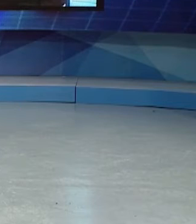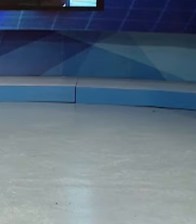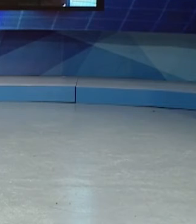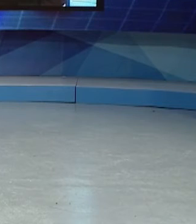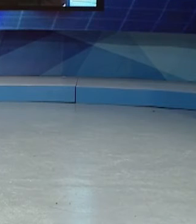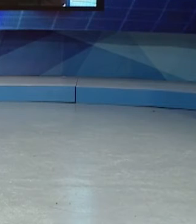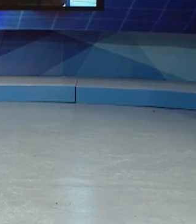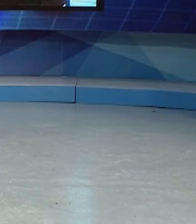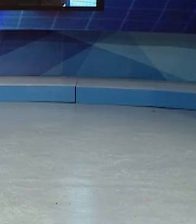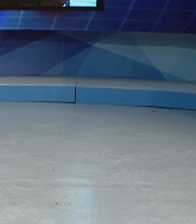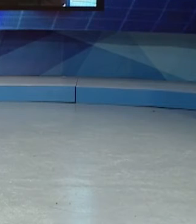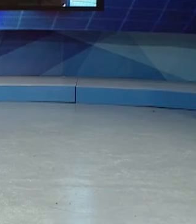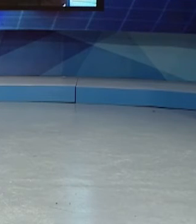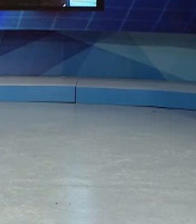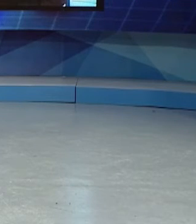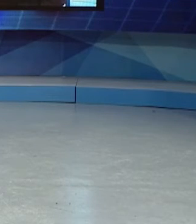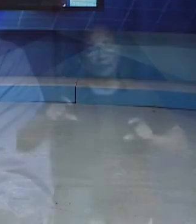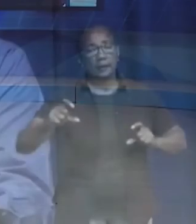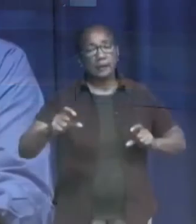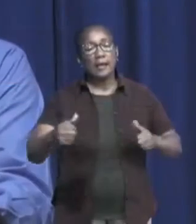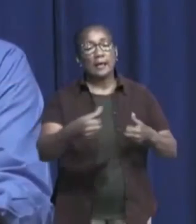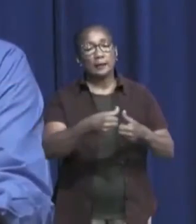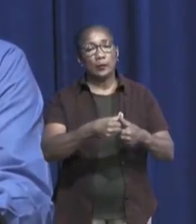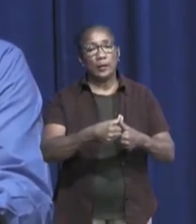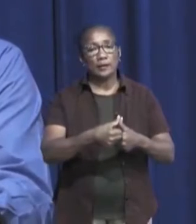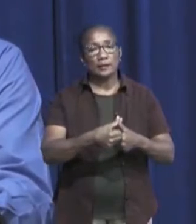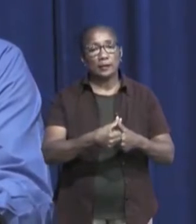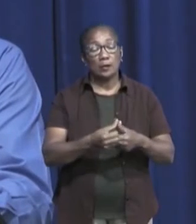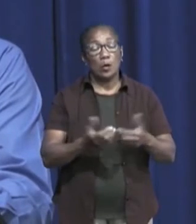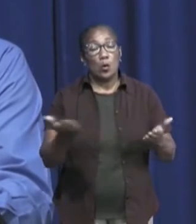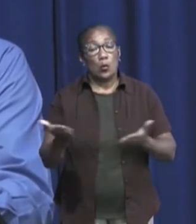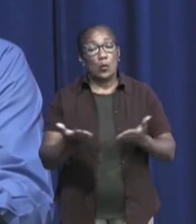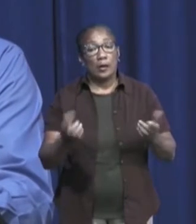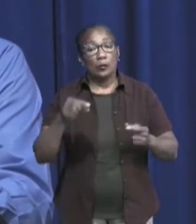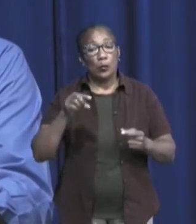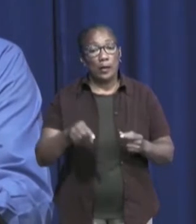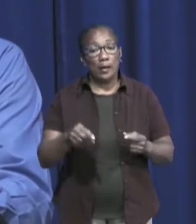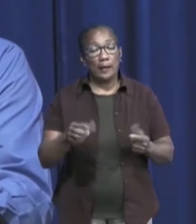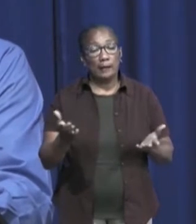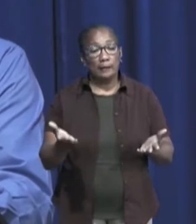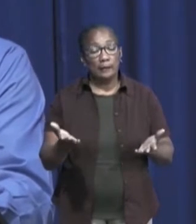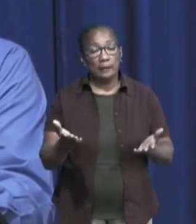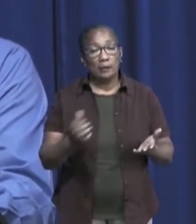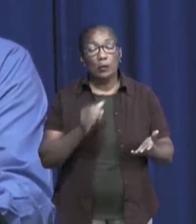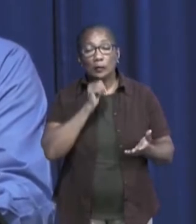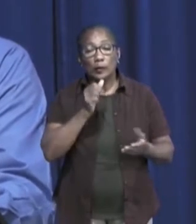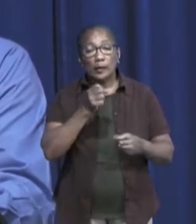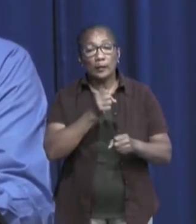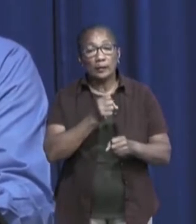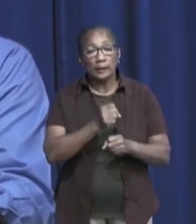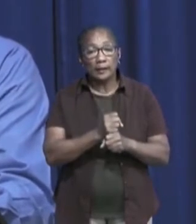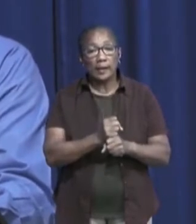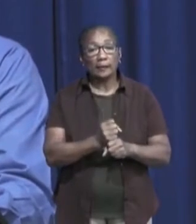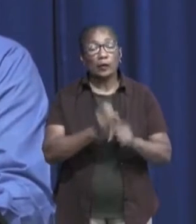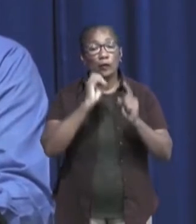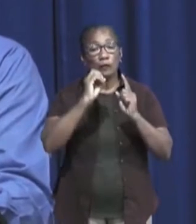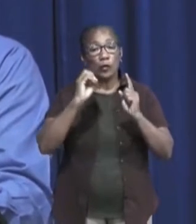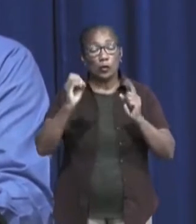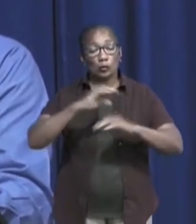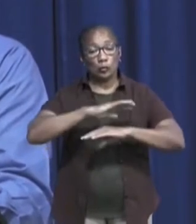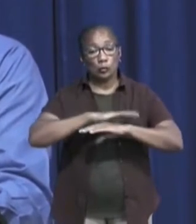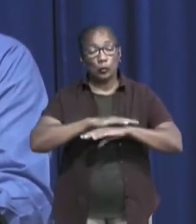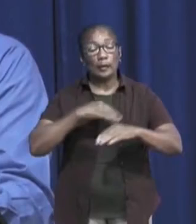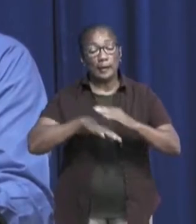vanwege de COVID-pandemie. Waar wij de request gedaan hebben voor honderd scholen in het